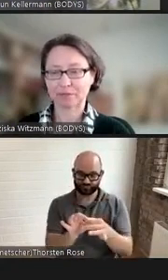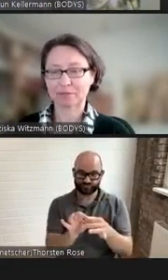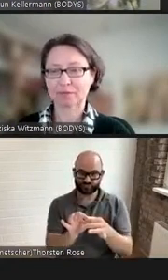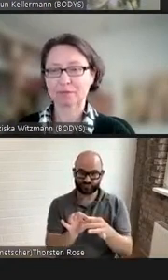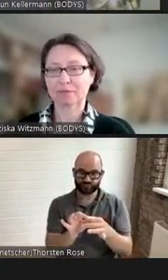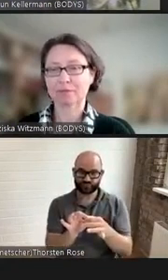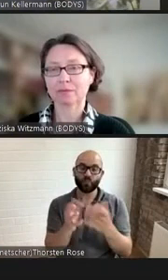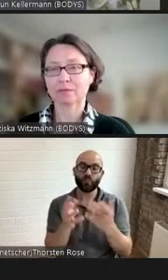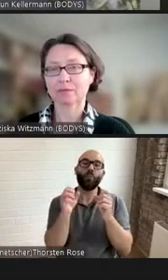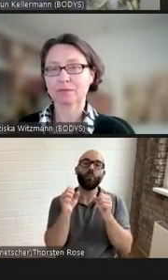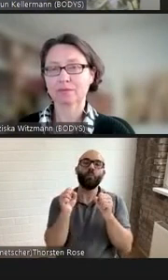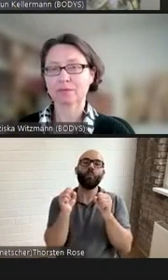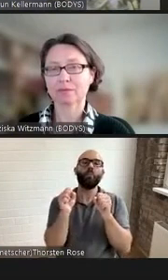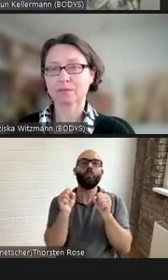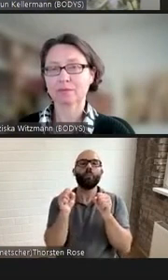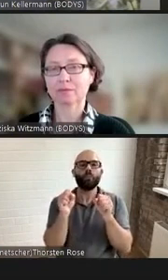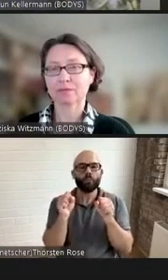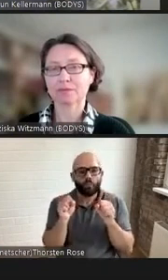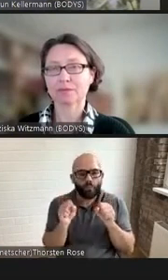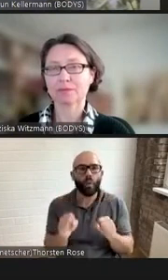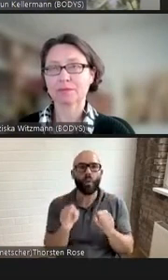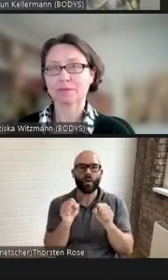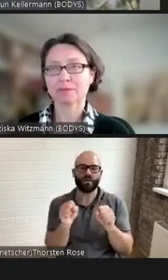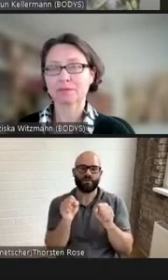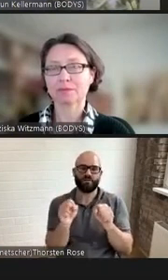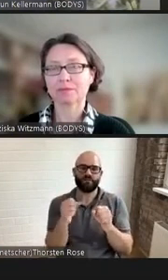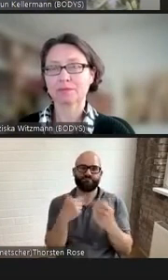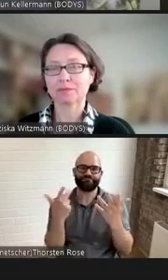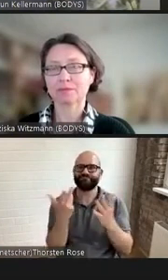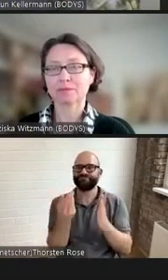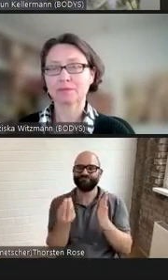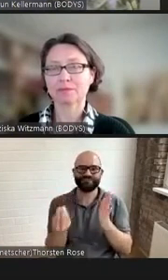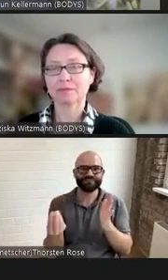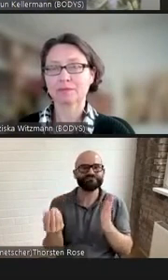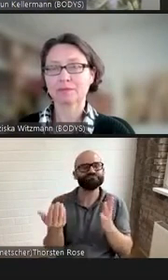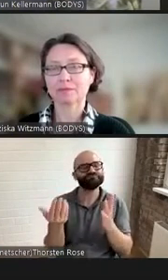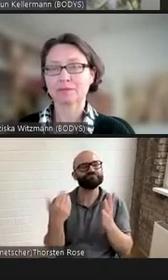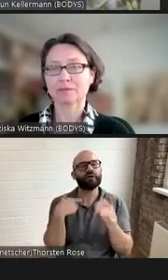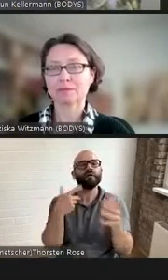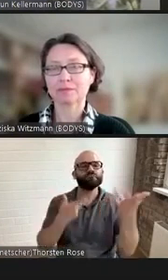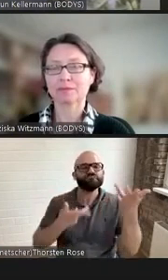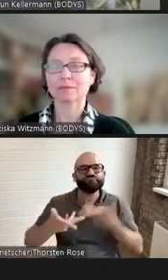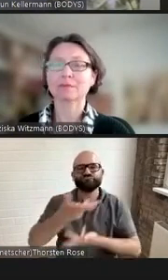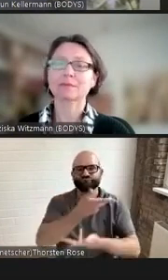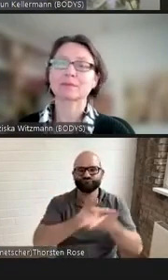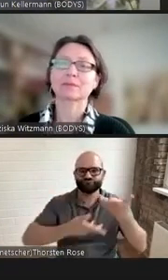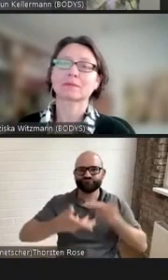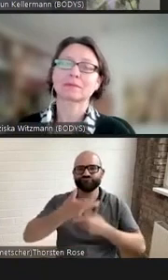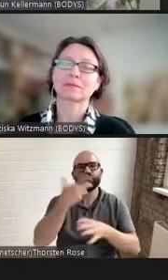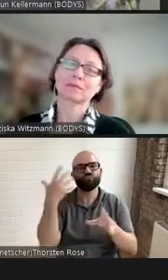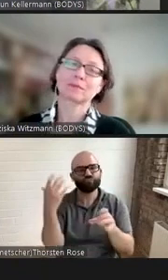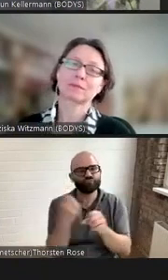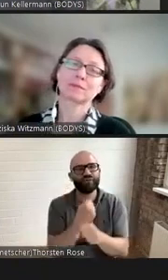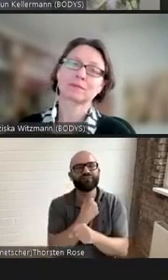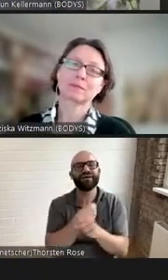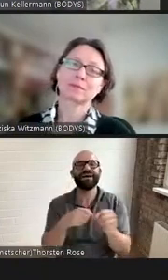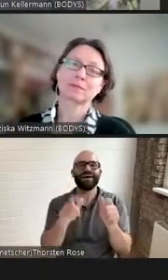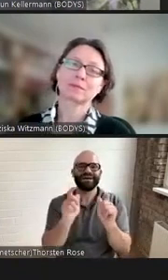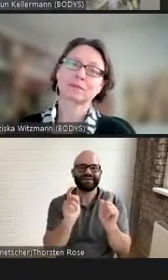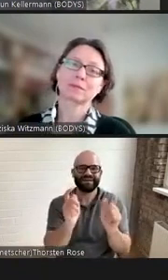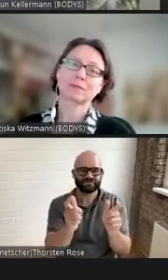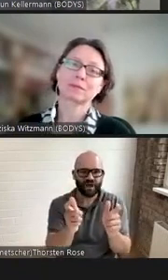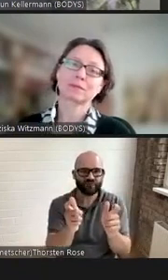möglicherweise auch etwas dazu beitragen die gesellschaftlichen und kulturellen